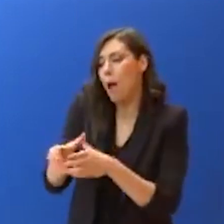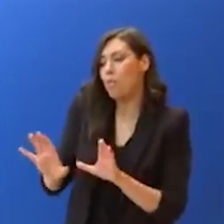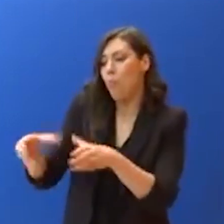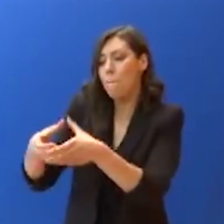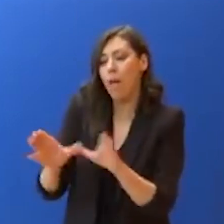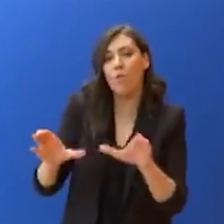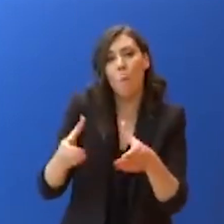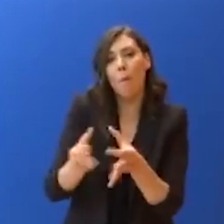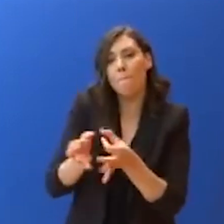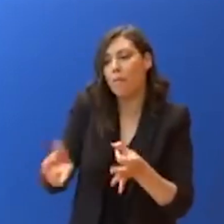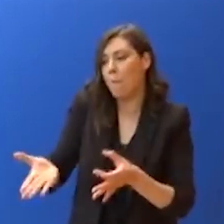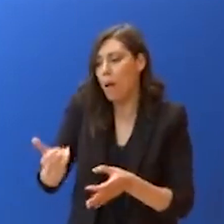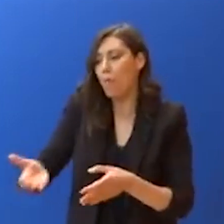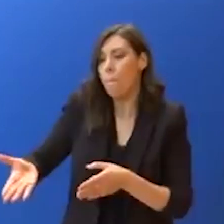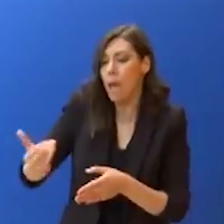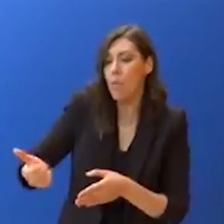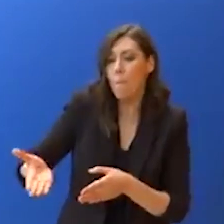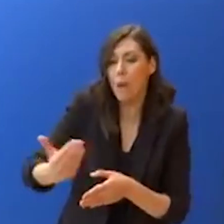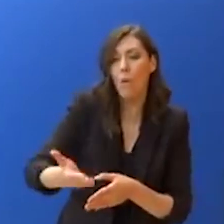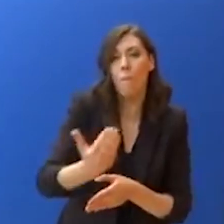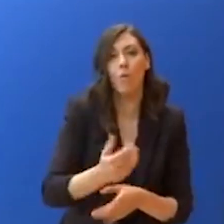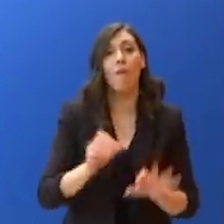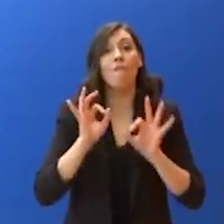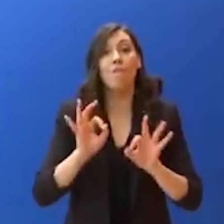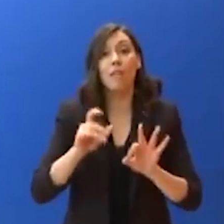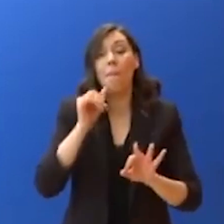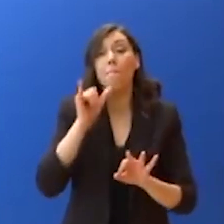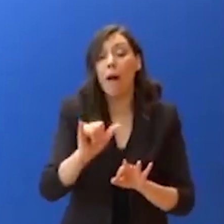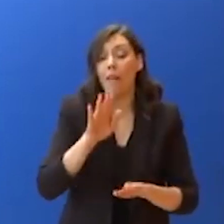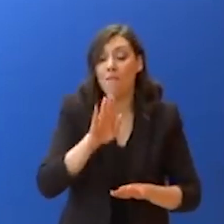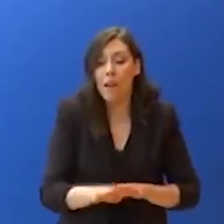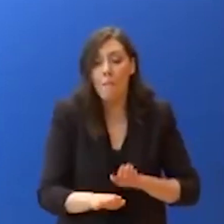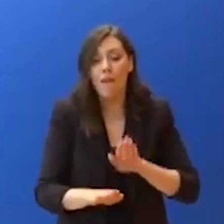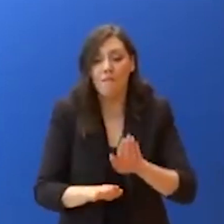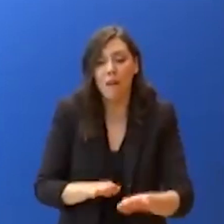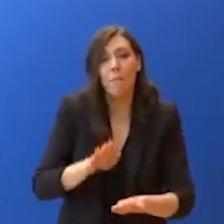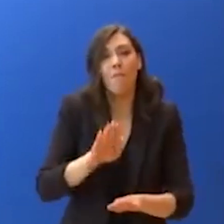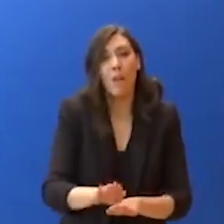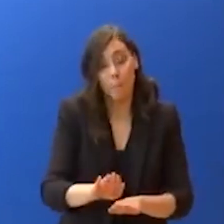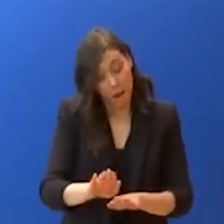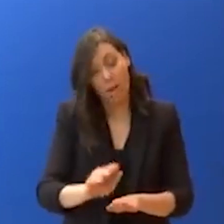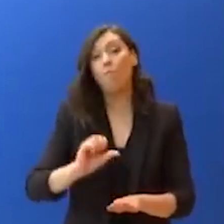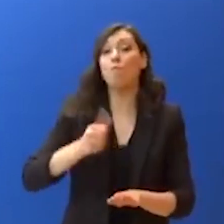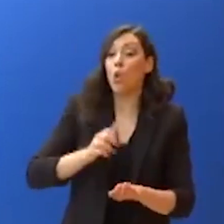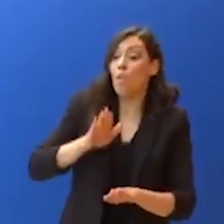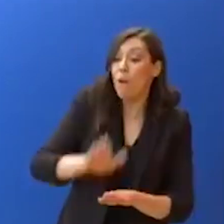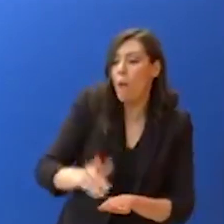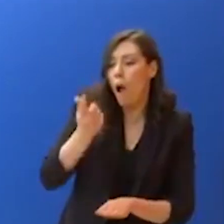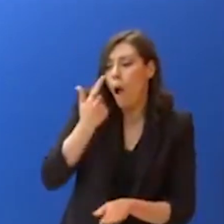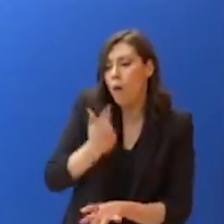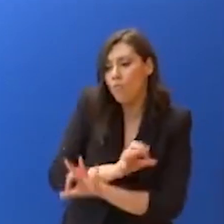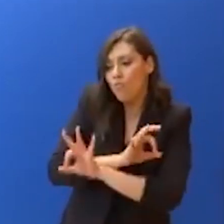Κάθε βήμα θα είναι ελεγχόμενο και κάθε επόμενο θα εξαρτάται από τα αποτελέσματα του προηγούμενου. Και τα αποτελέσματα της